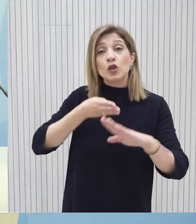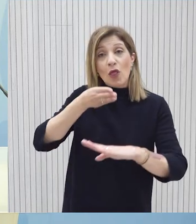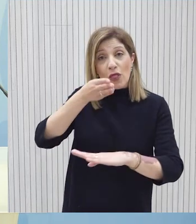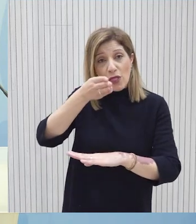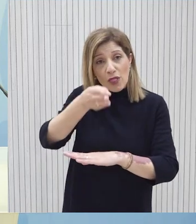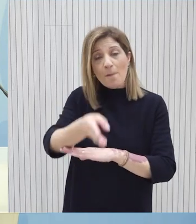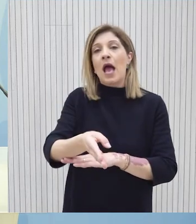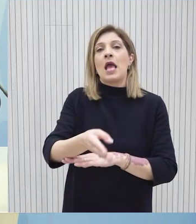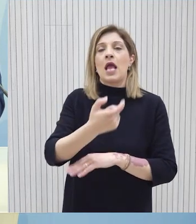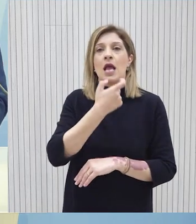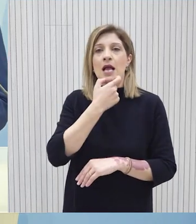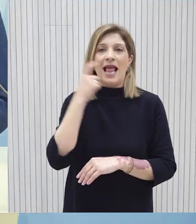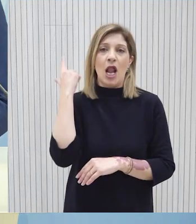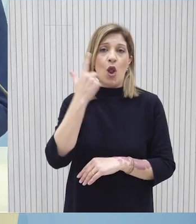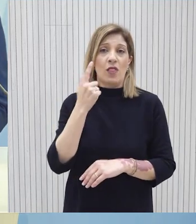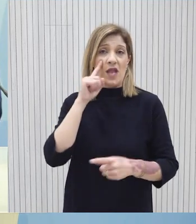κύριο Κάμερο